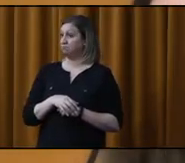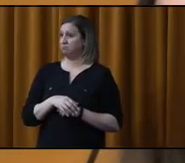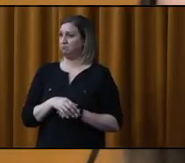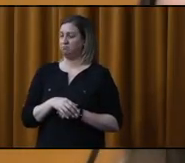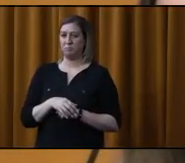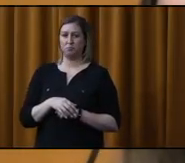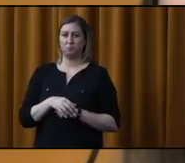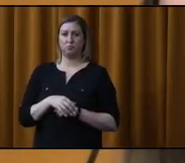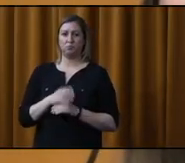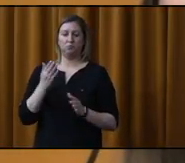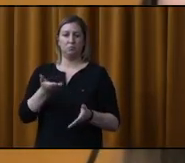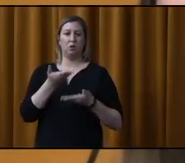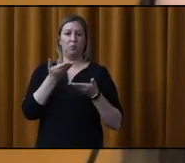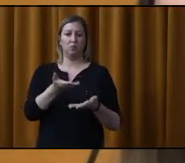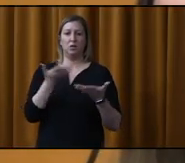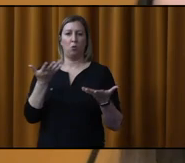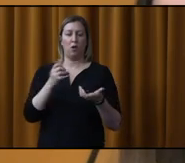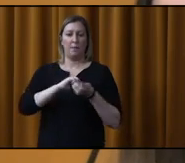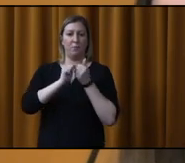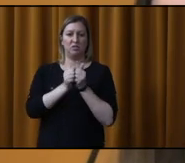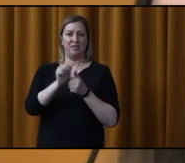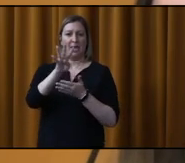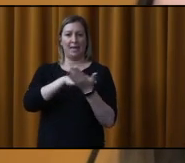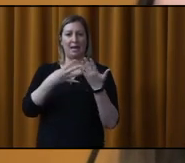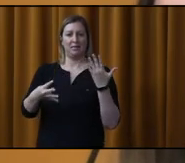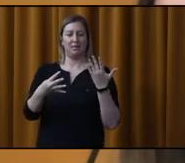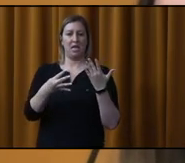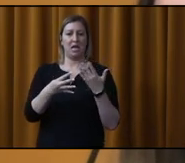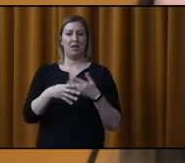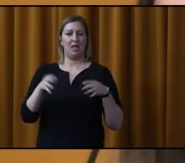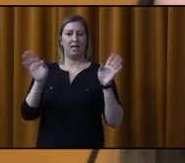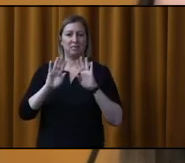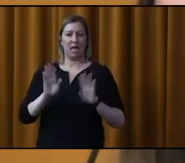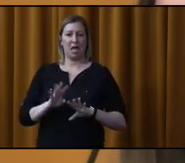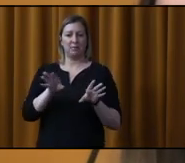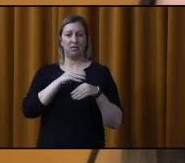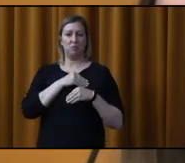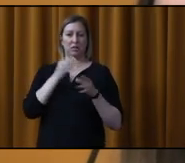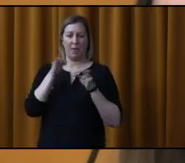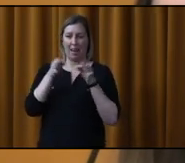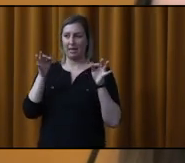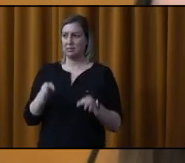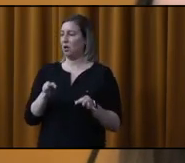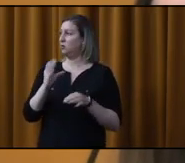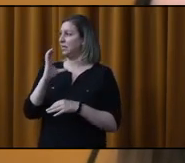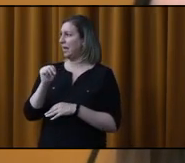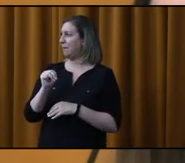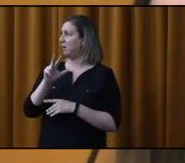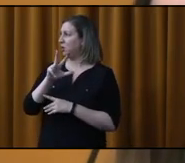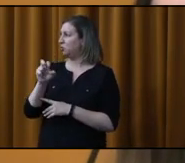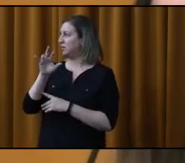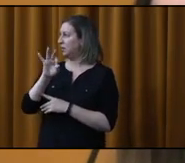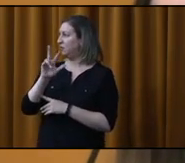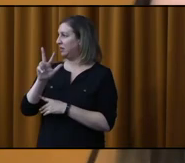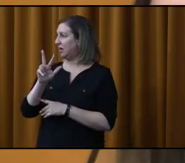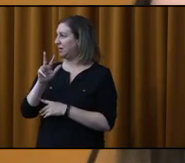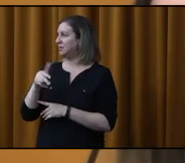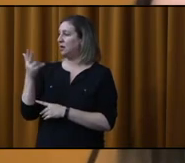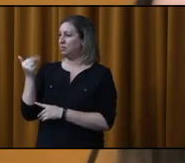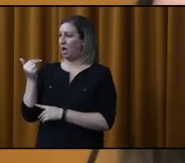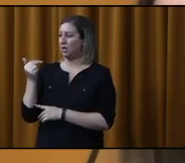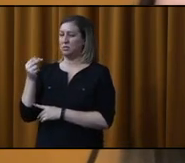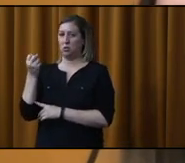Il est proposé de modifier le calendrier des séances adoptées par la résolution CM 393 13